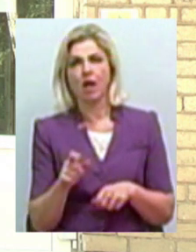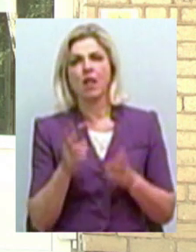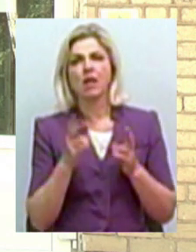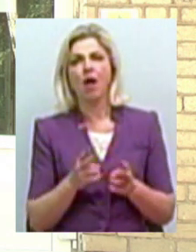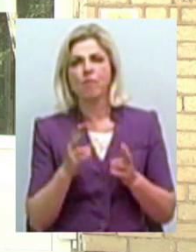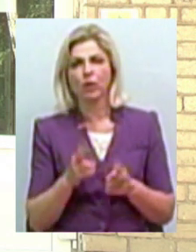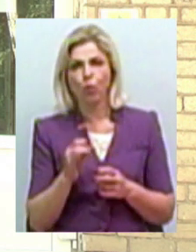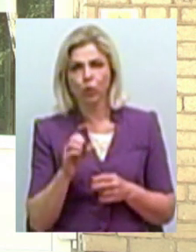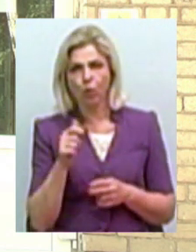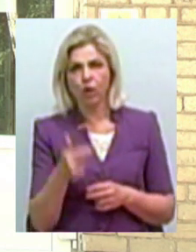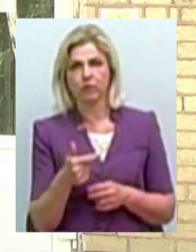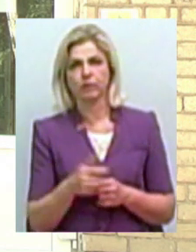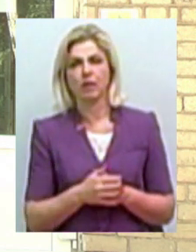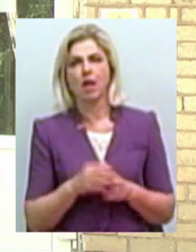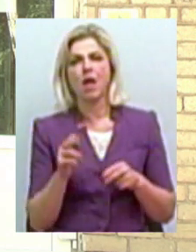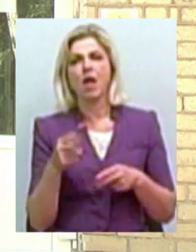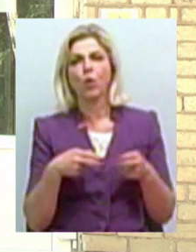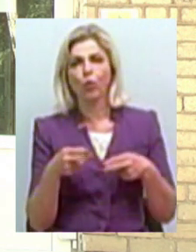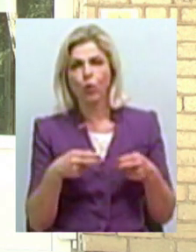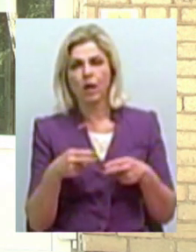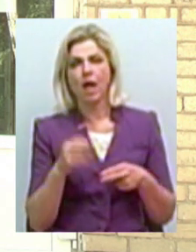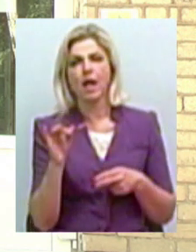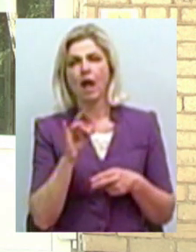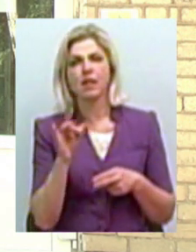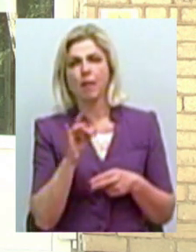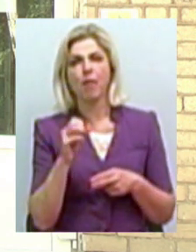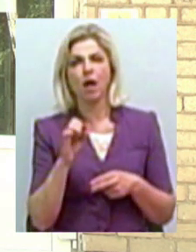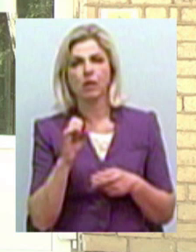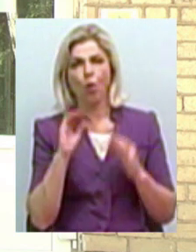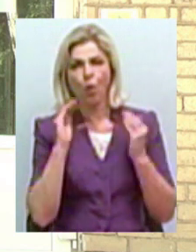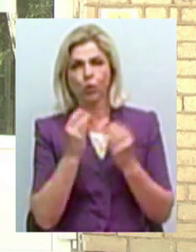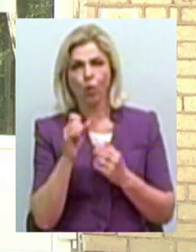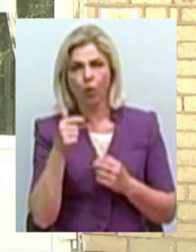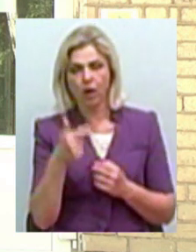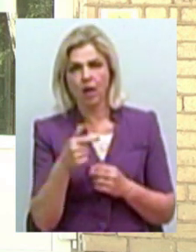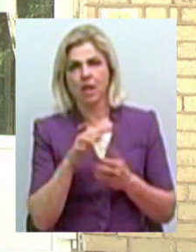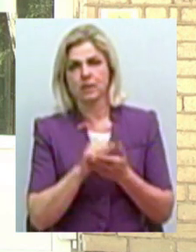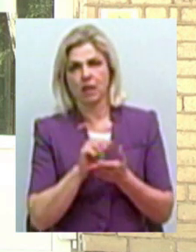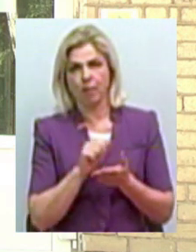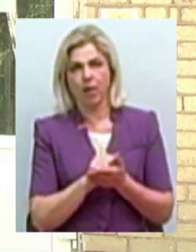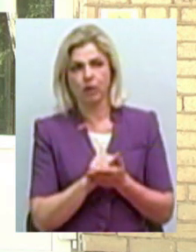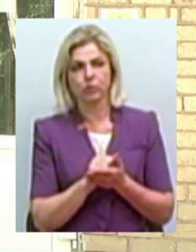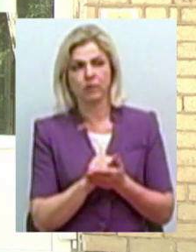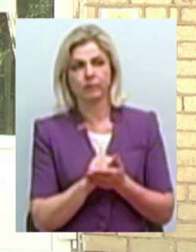травматологи, хірурги, реаніматологи займаються